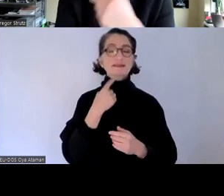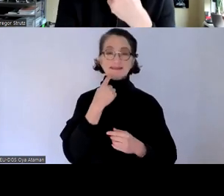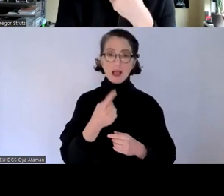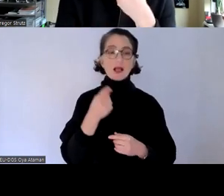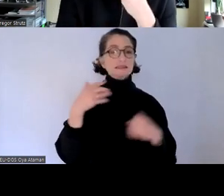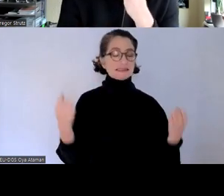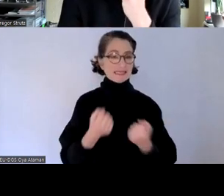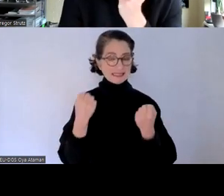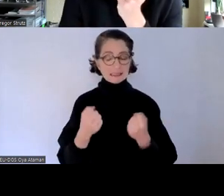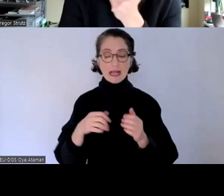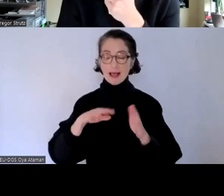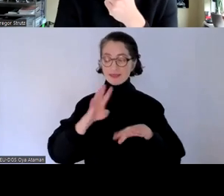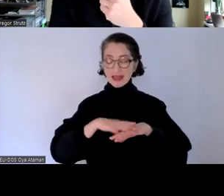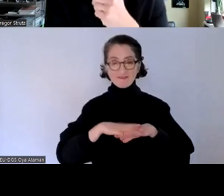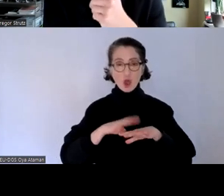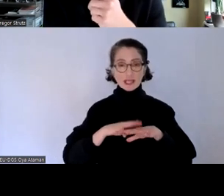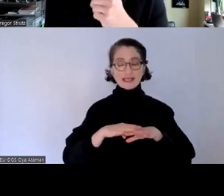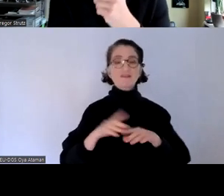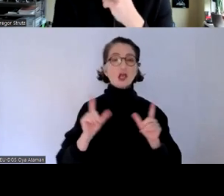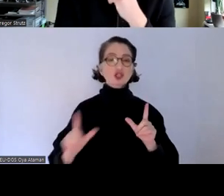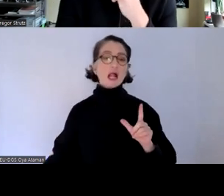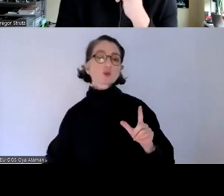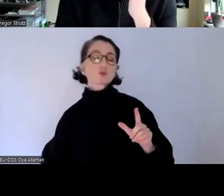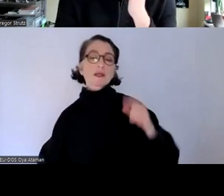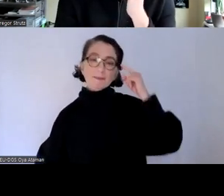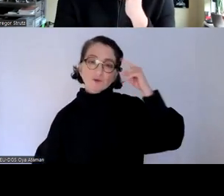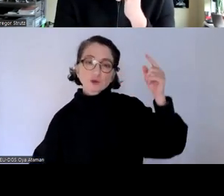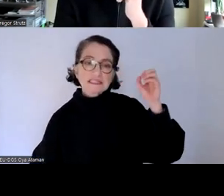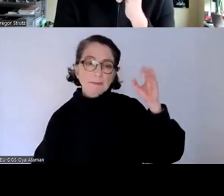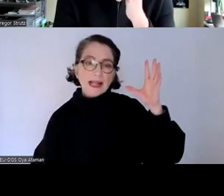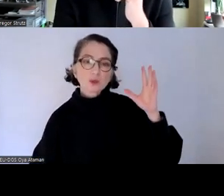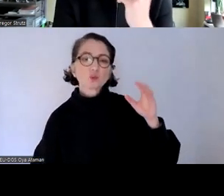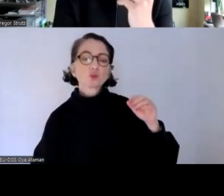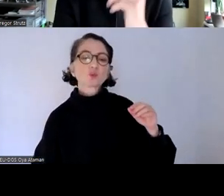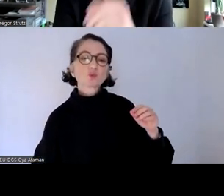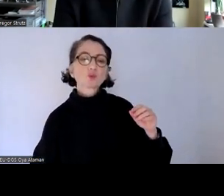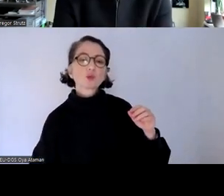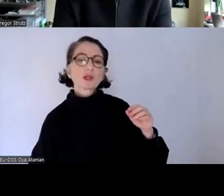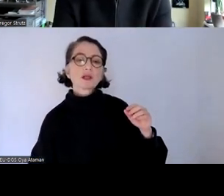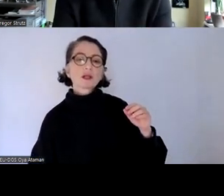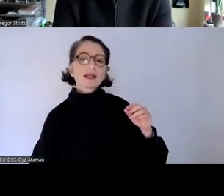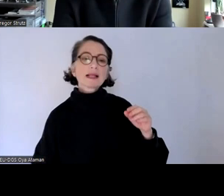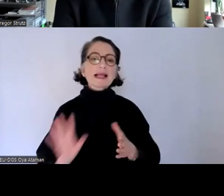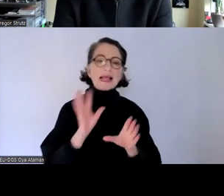wir networking veranstaltungen machen indem wir bewusstseins bildung machen inklusion